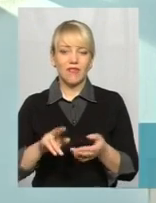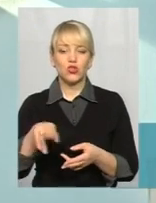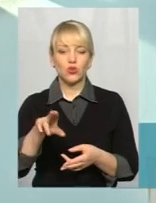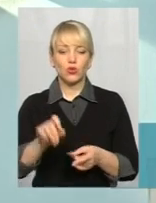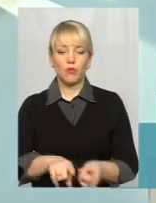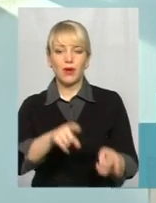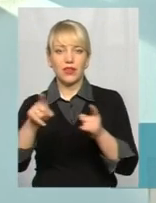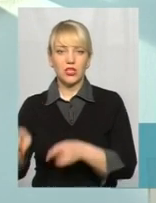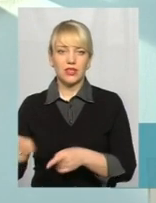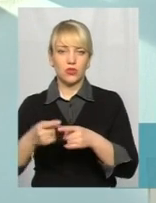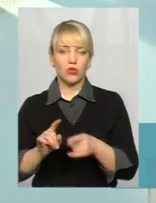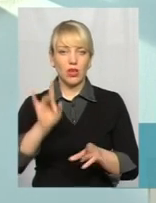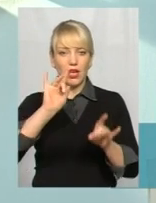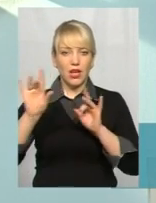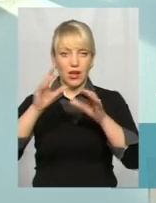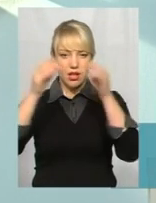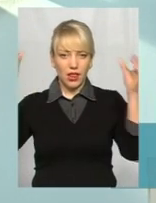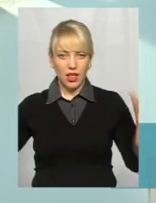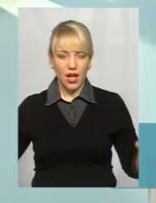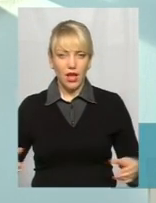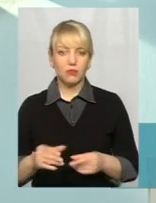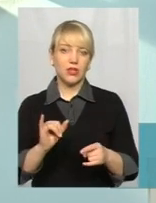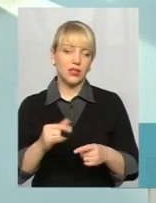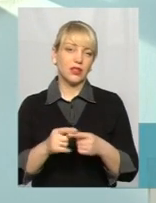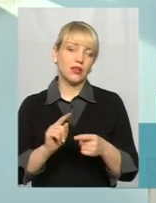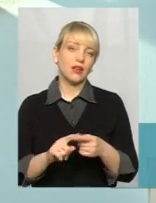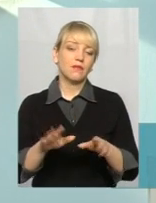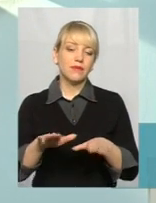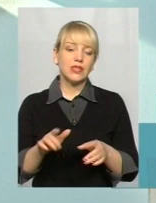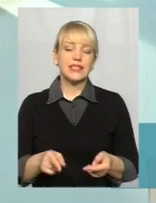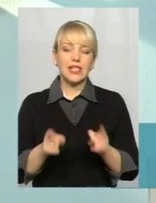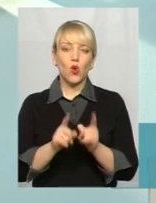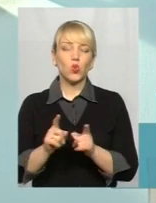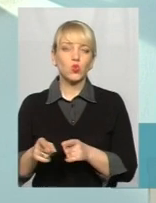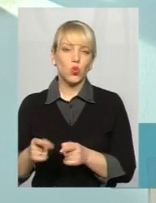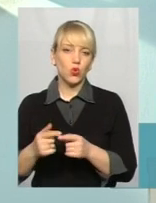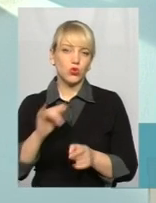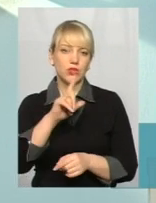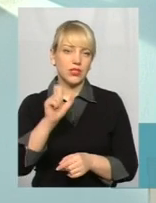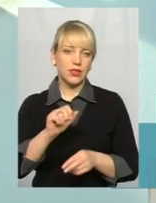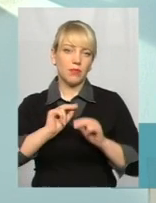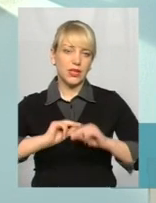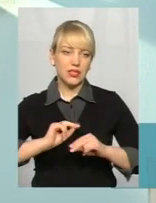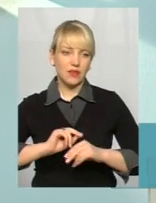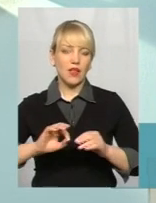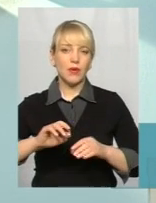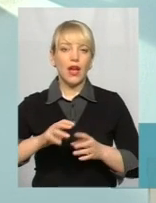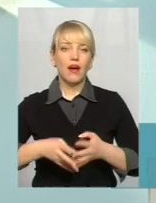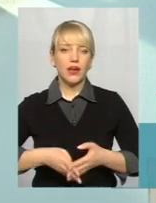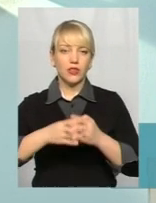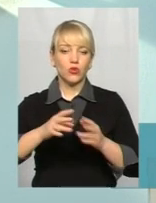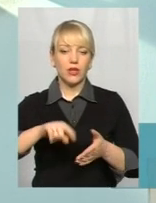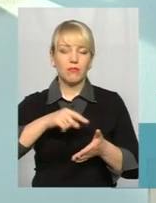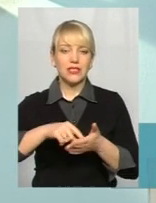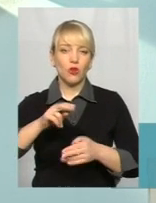даного рекламного засобу, тоді місце перенесення узгоджується з працівниками управлінньої архітектури та містобудування, і відповідно даний об'єкт